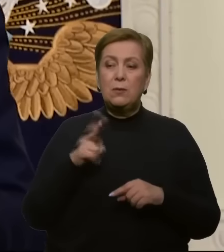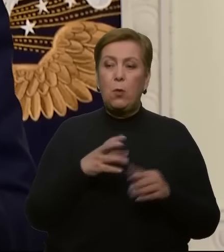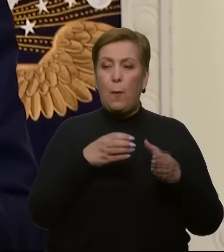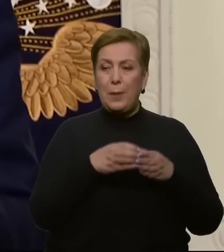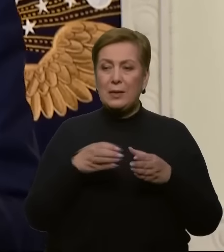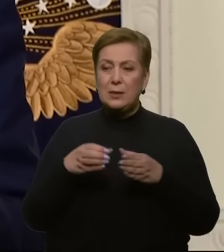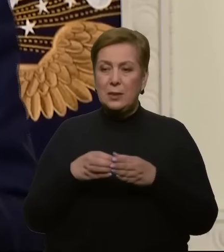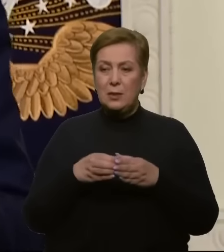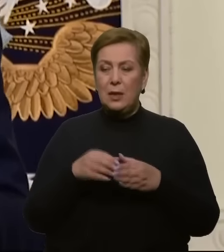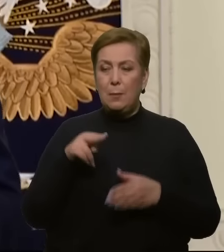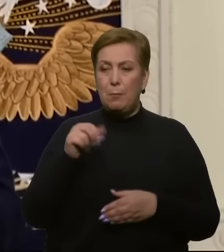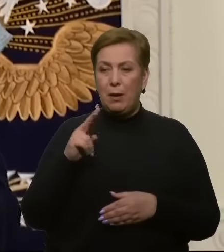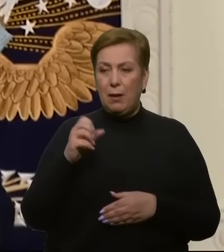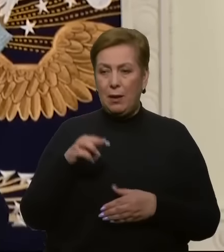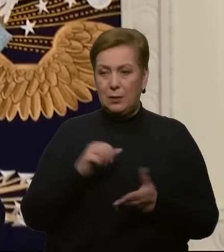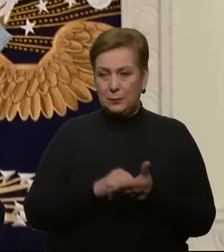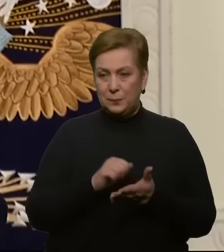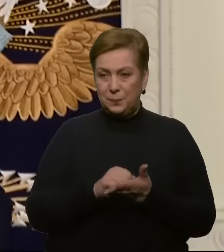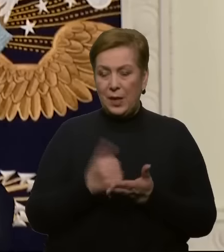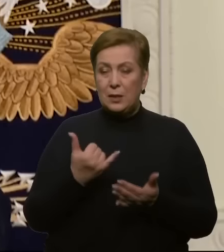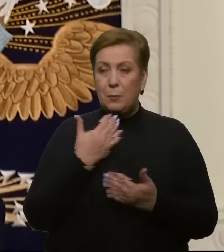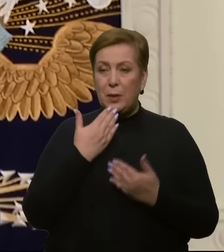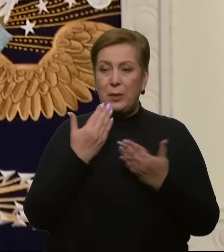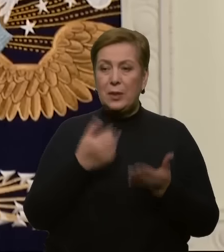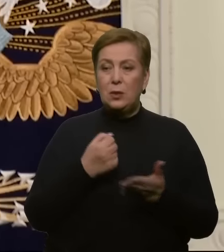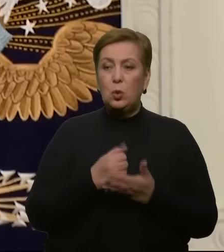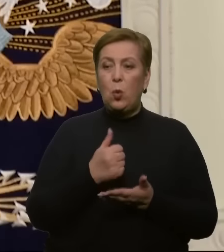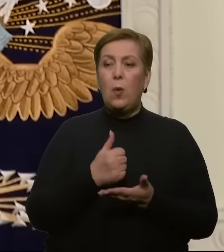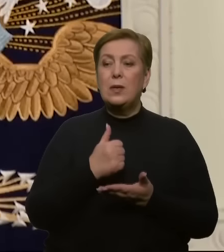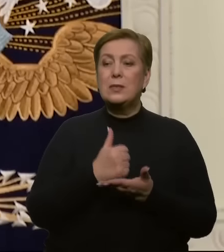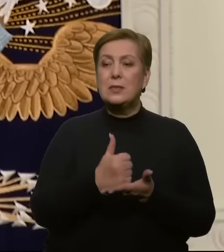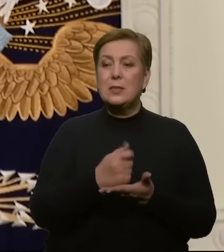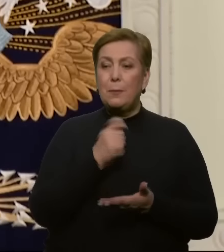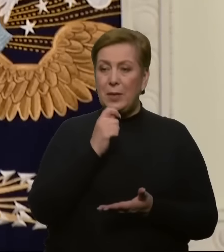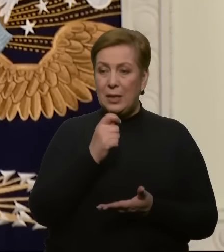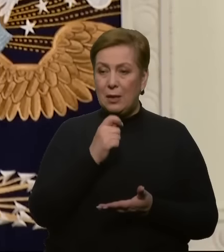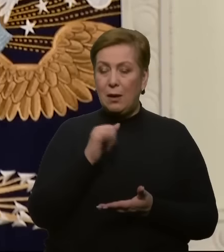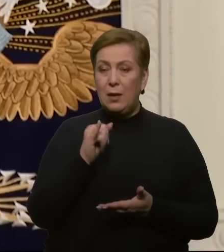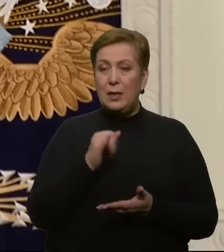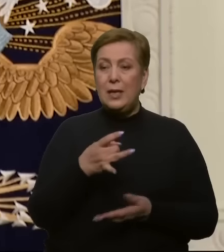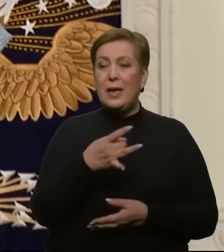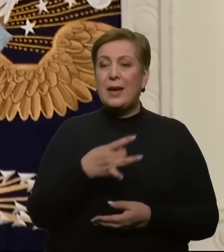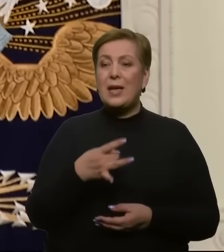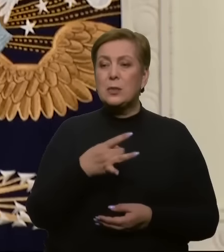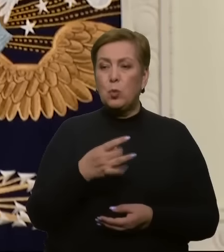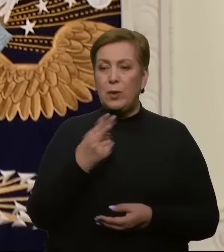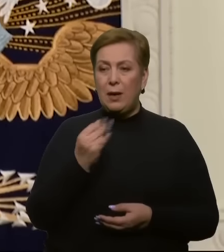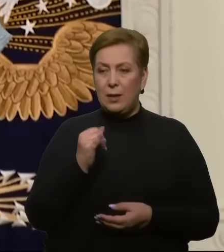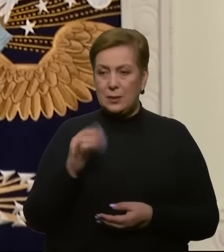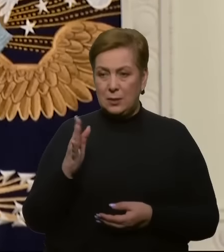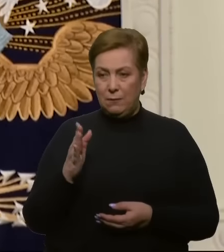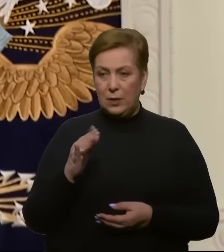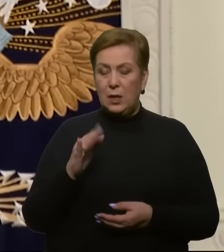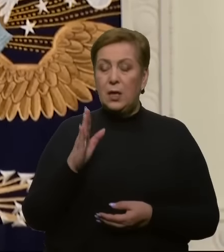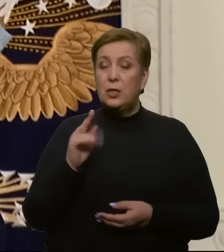Сенат ухвалить. Тепер питання до спікера і республіканців у Палаті представників. Чи готові вони також діяти? Вони повинні